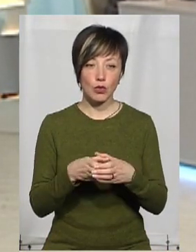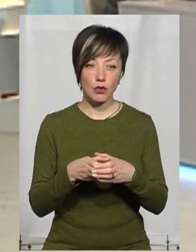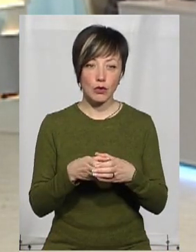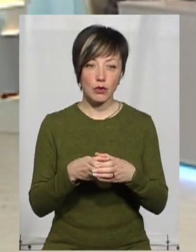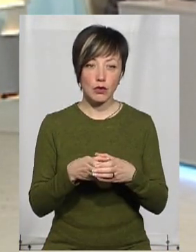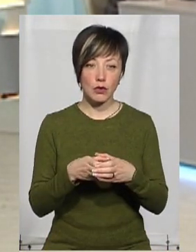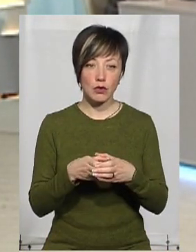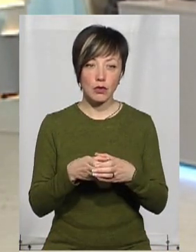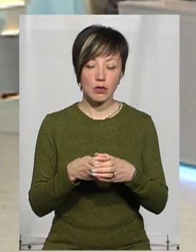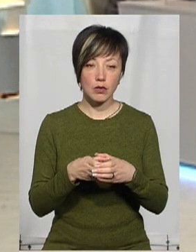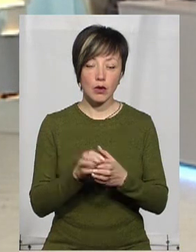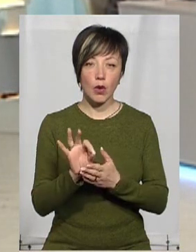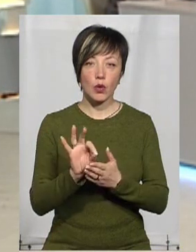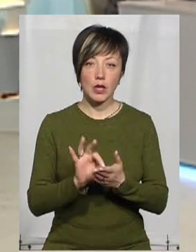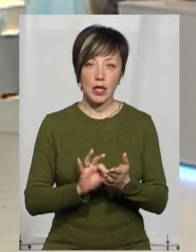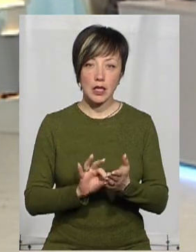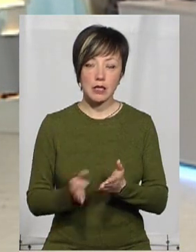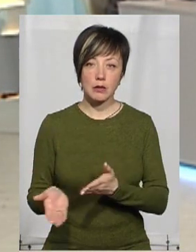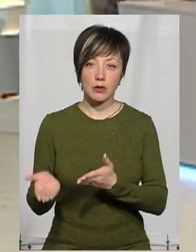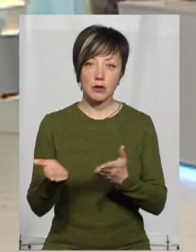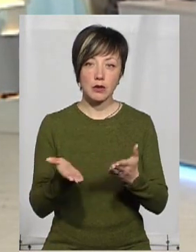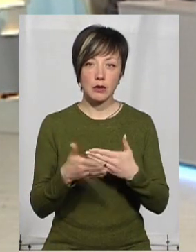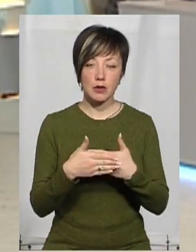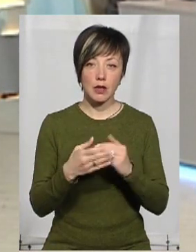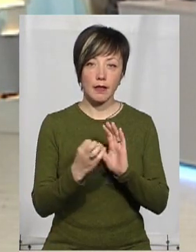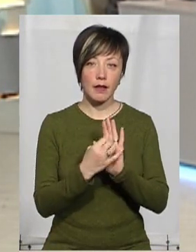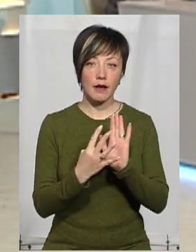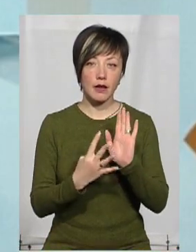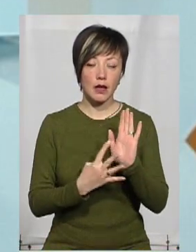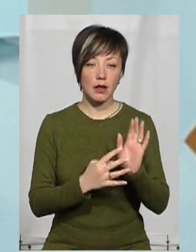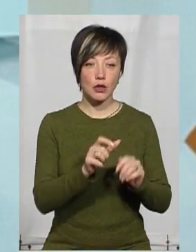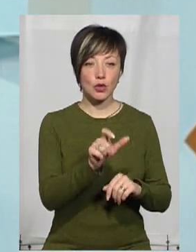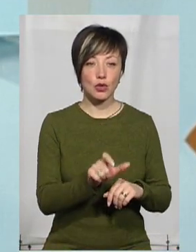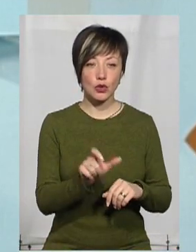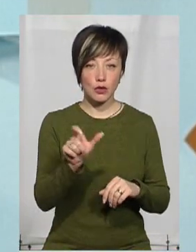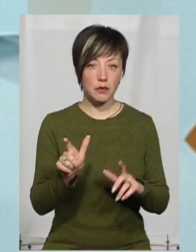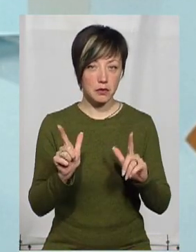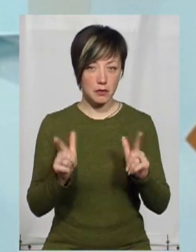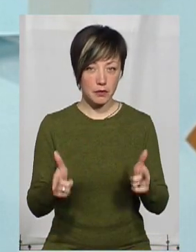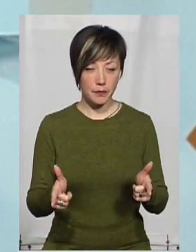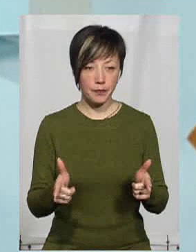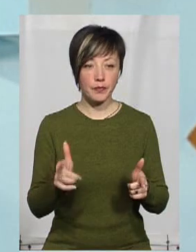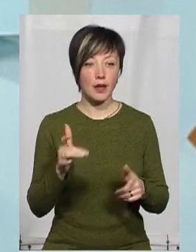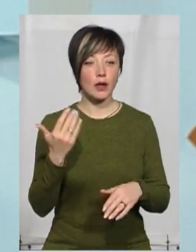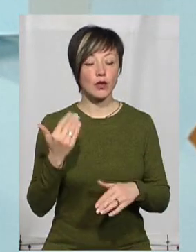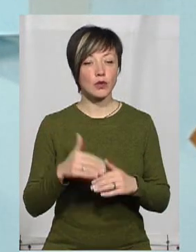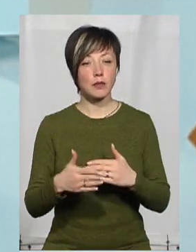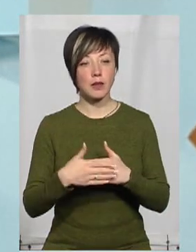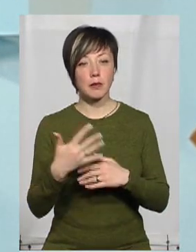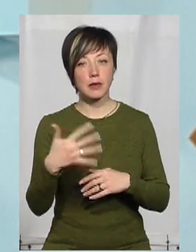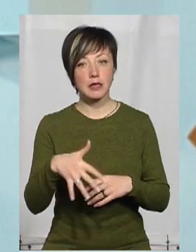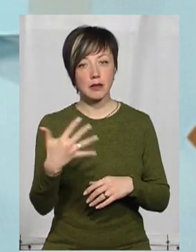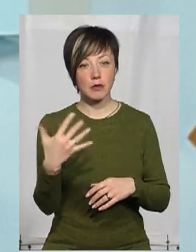і група одразу вона запросила десь приблизно 19 чоловік, які відгукнулися. І вже в нас десь